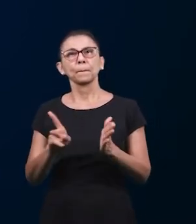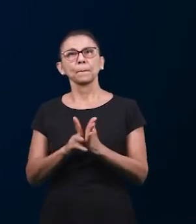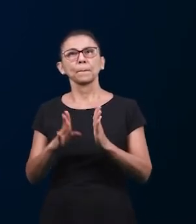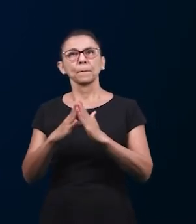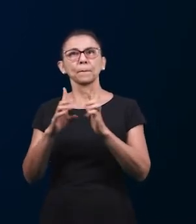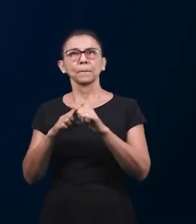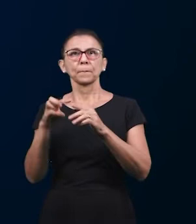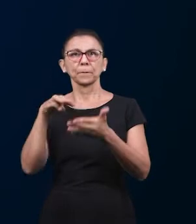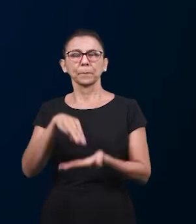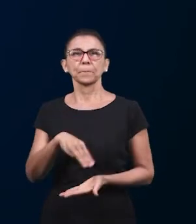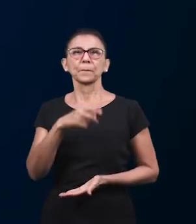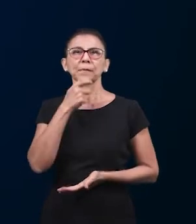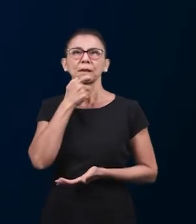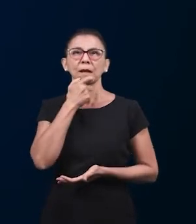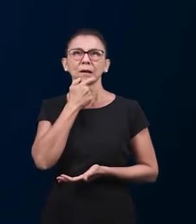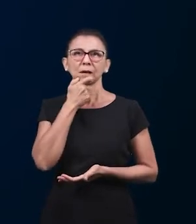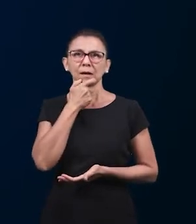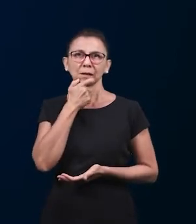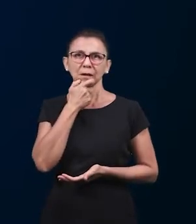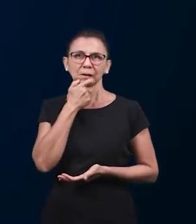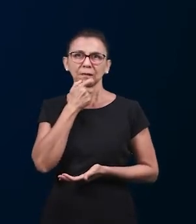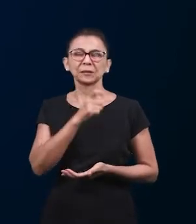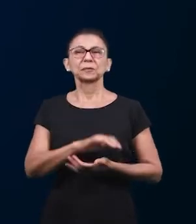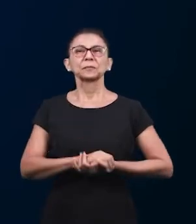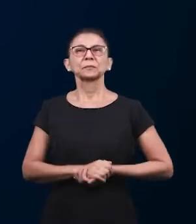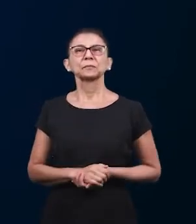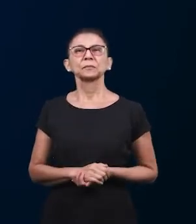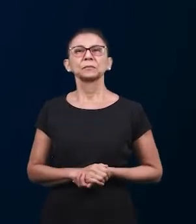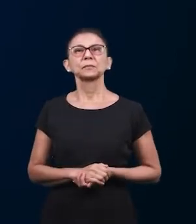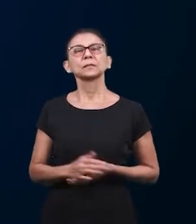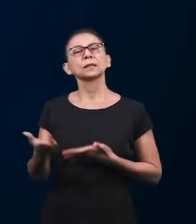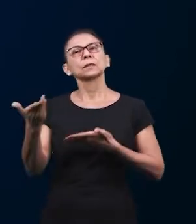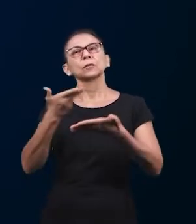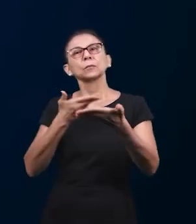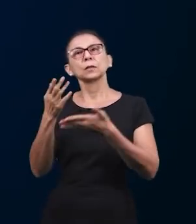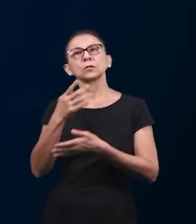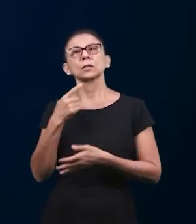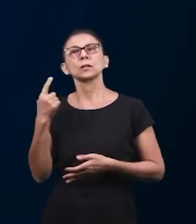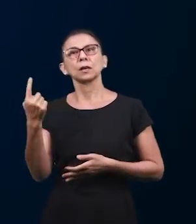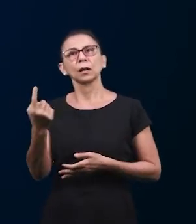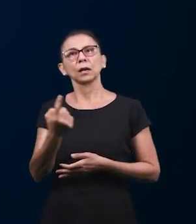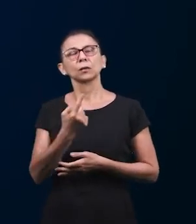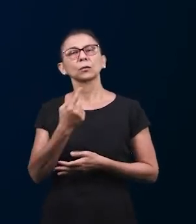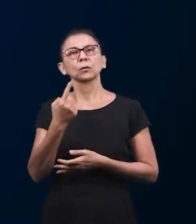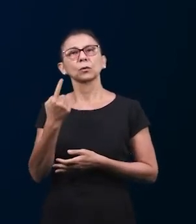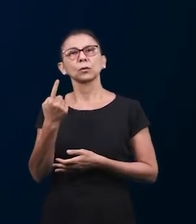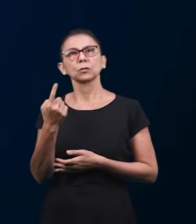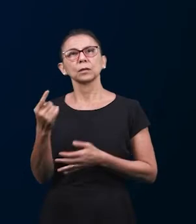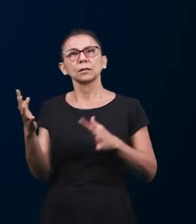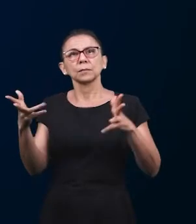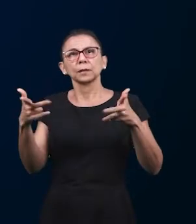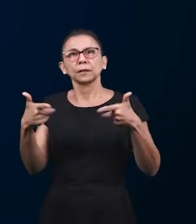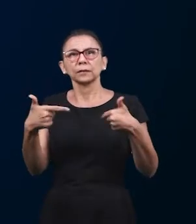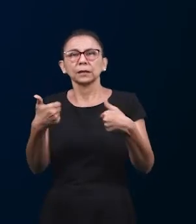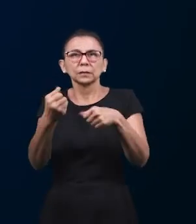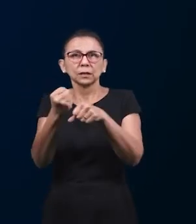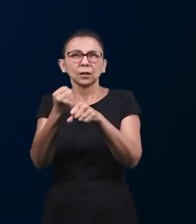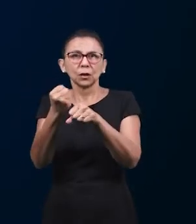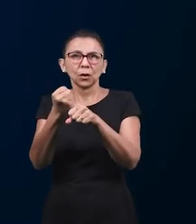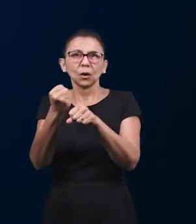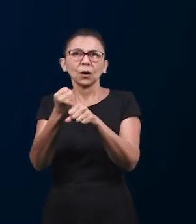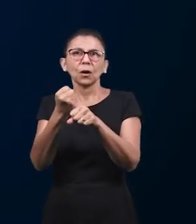Мир Господа Иисуса Христа всем вам. Я являюсь членом церкви, христианской церкви Маранафа в Англии в